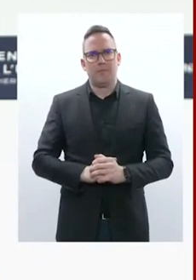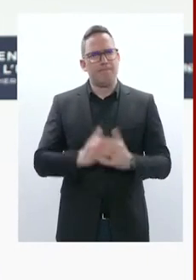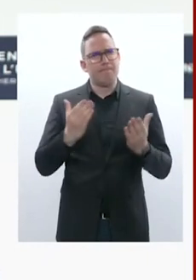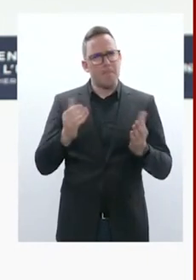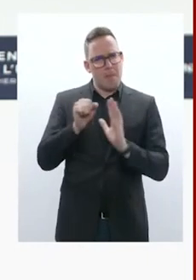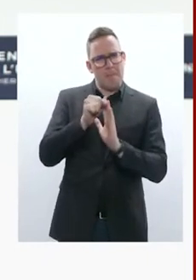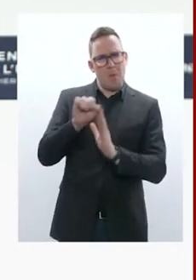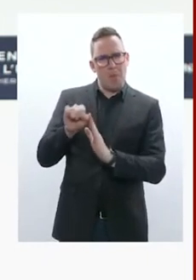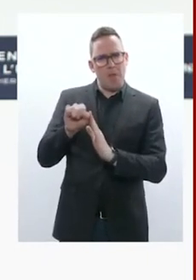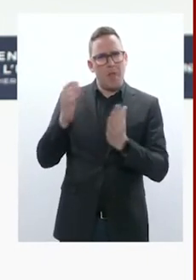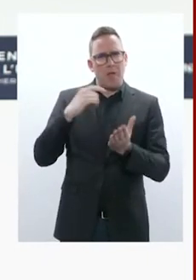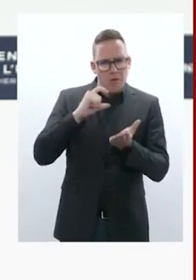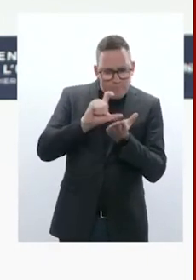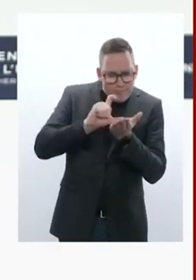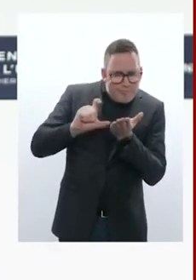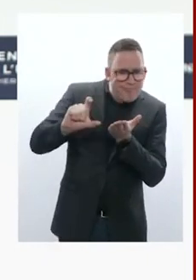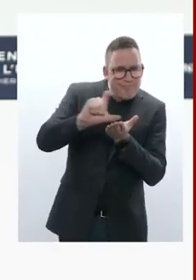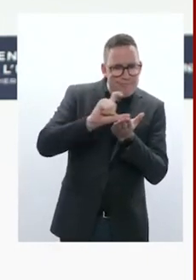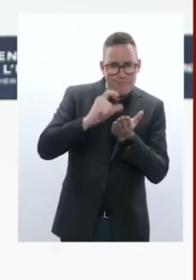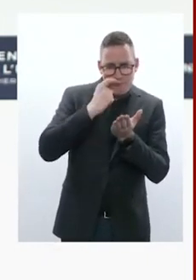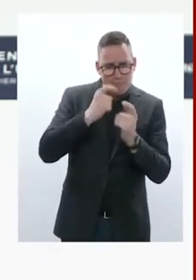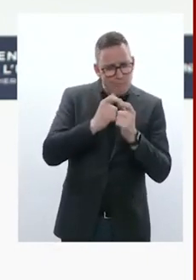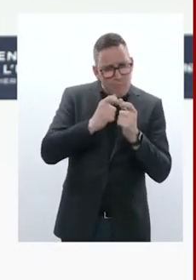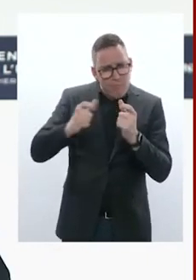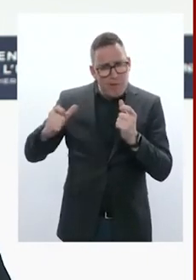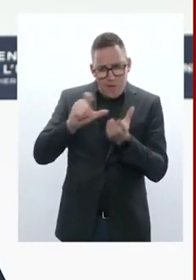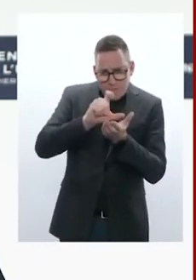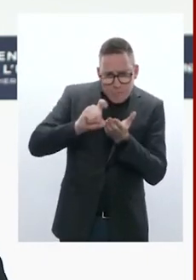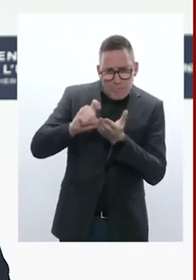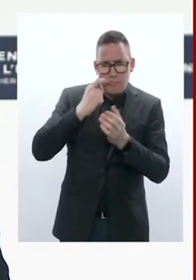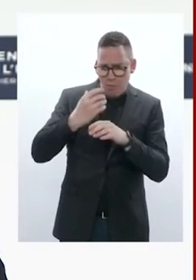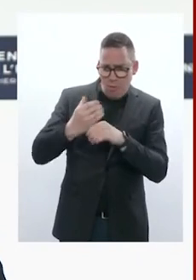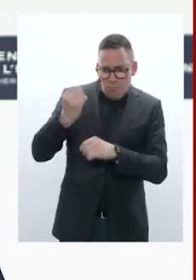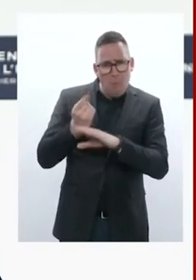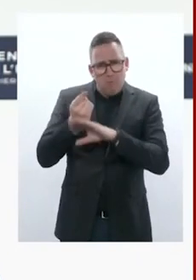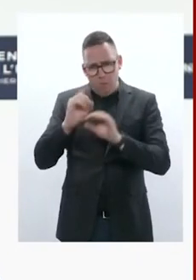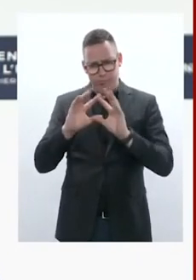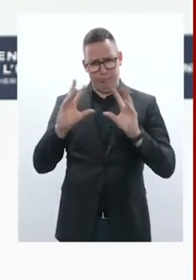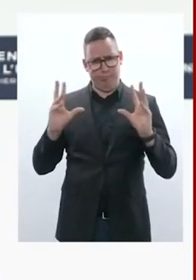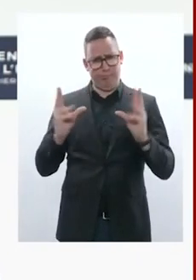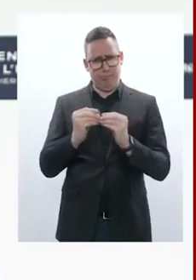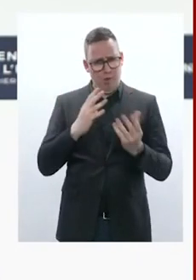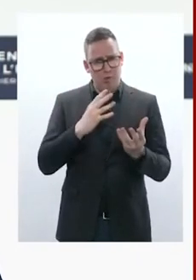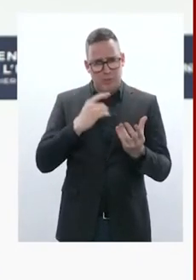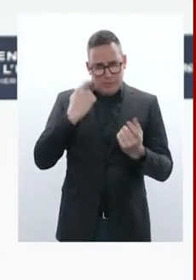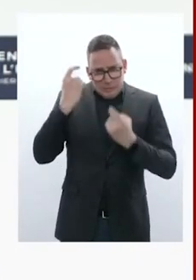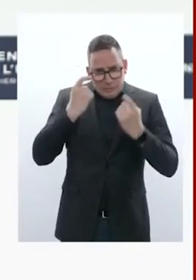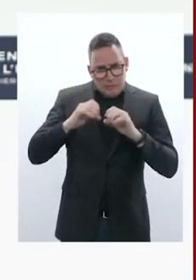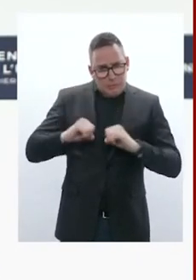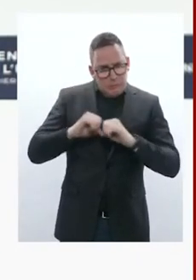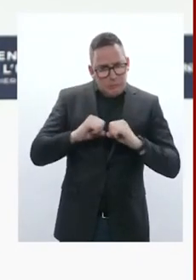l'avons largement mobilisée pour ce qui est du domaine de l'artillerie, coalition sur laquelle nous avons, comme vous le savez, justement,